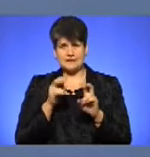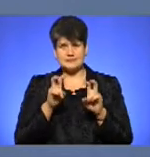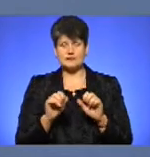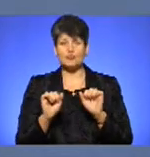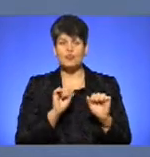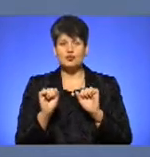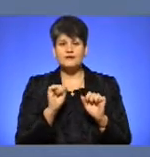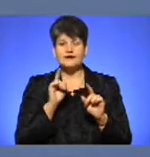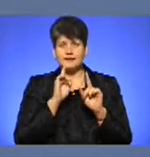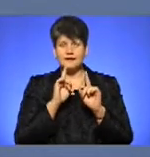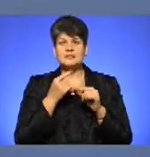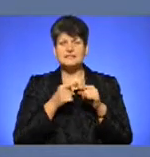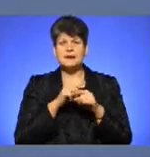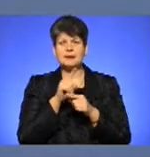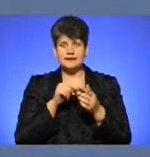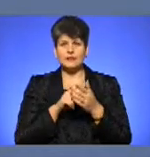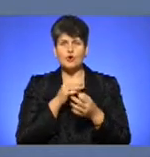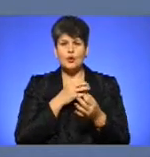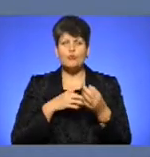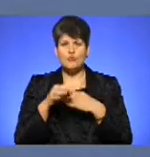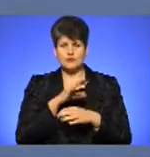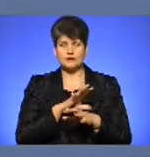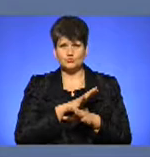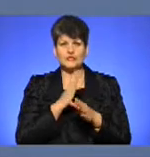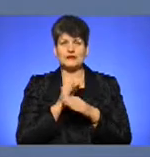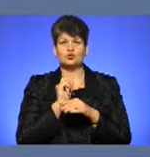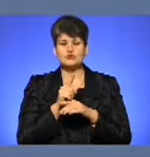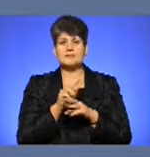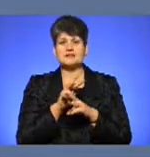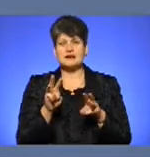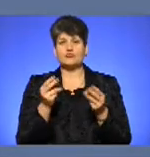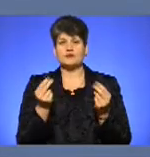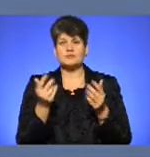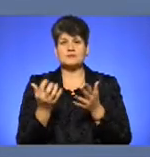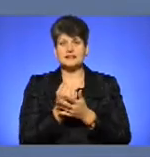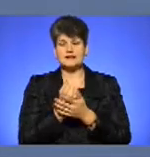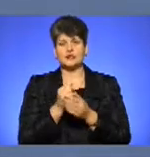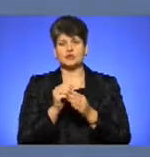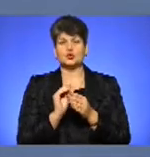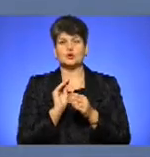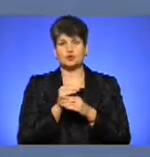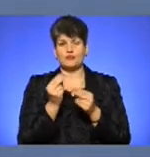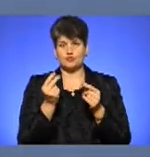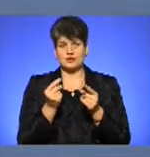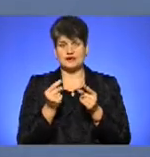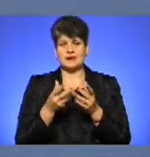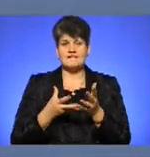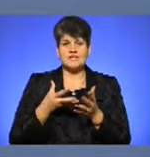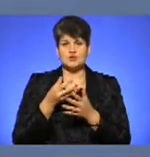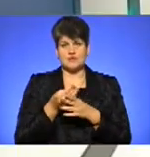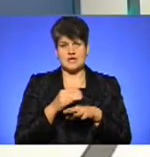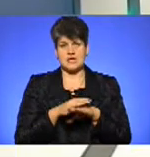уряду на нараді, ми це питання обговорювали. І є доручення Міністерству фінансів, щоб знайти додаткові кошти для фінансування суспільного.